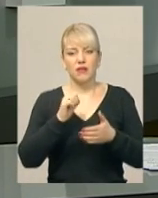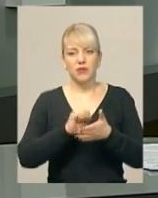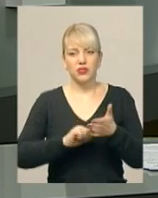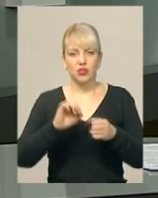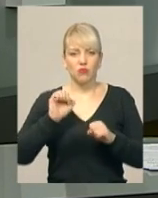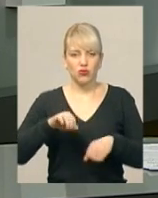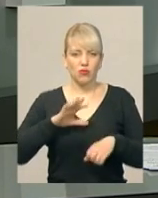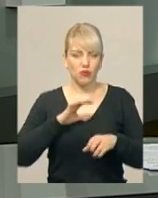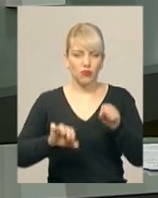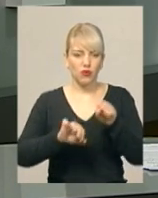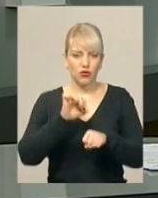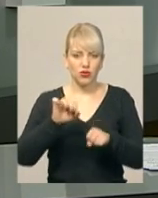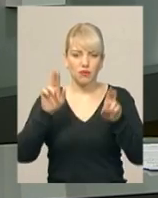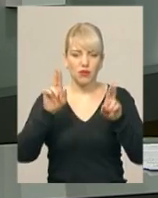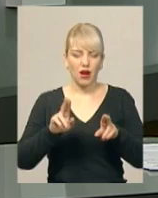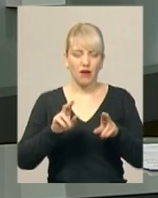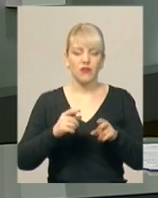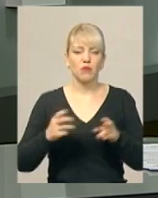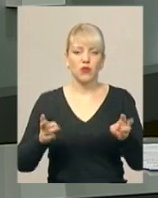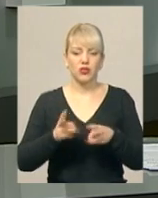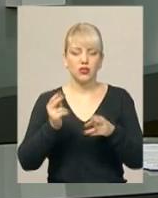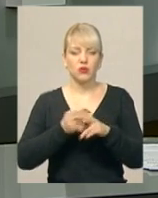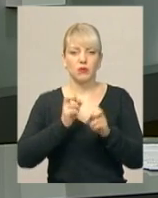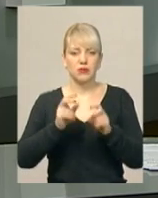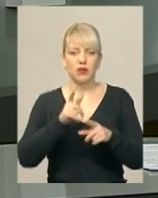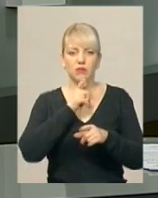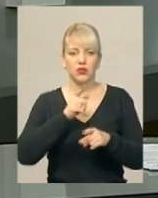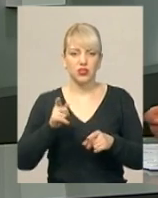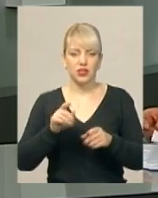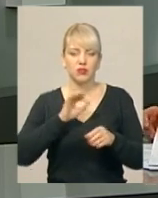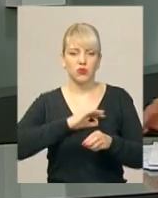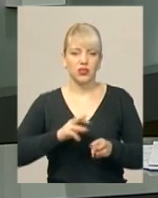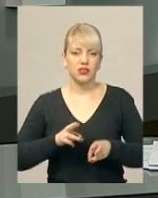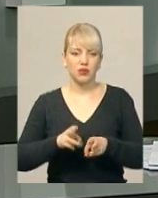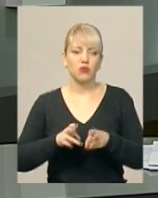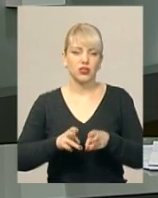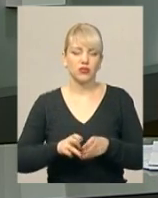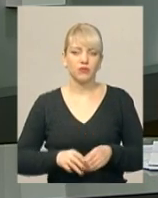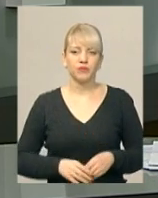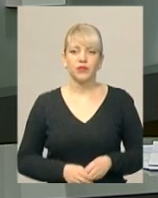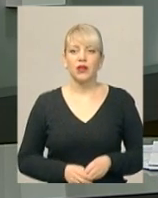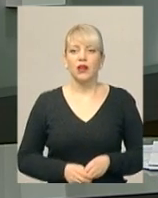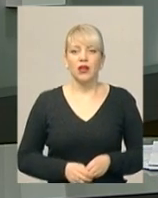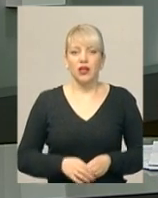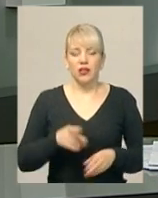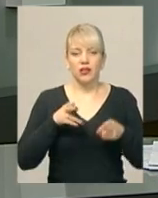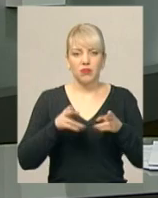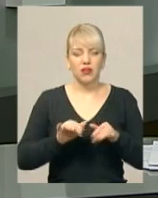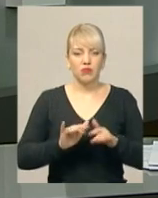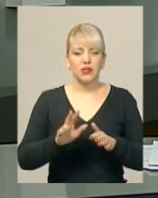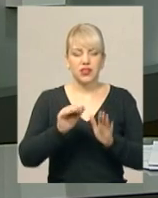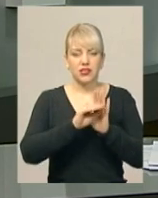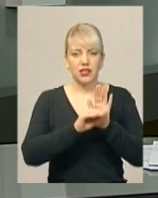називають порушення правил пожежної безпеки під час експлуатації пічного опалення. Кримінальне провадження за статтею